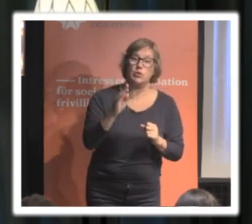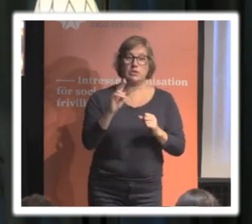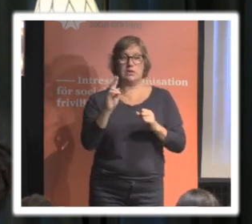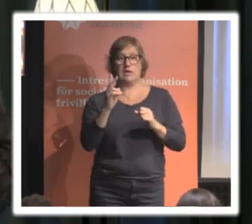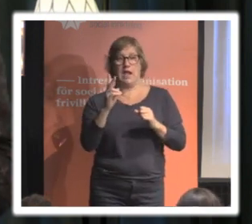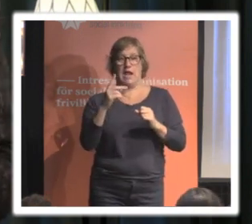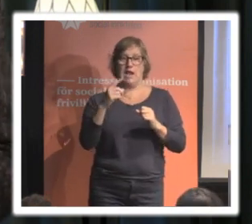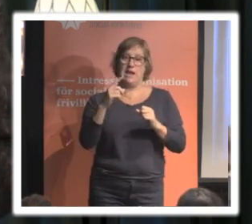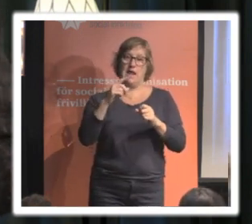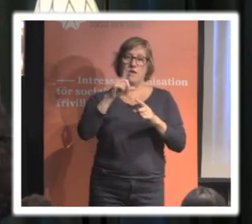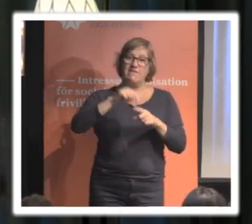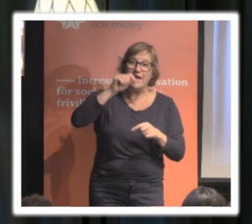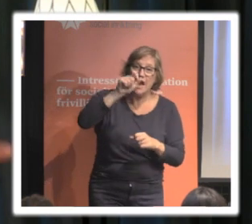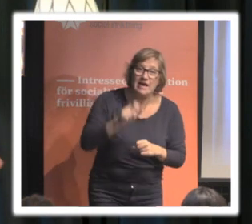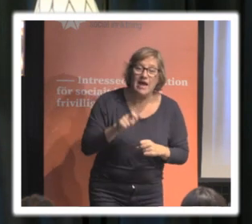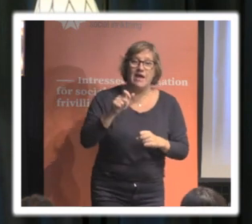som någon vill kartlägga ens